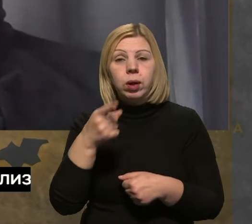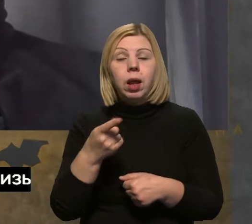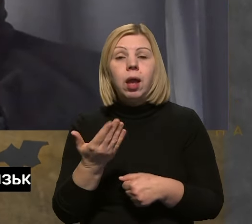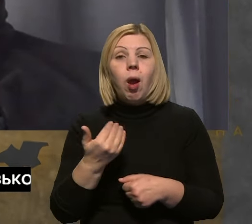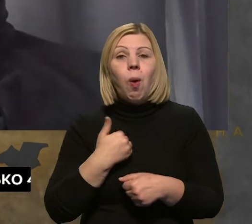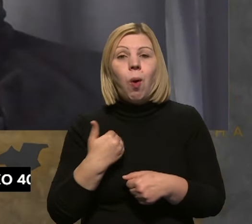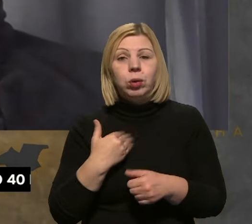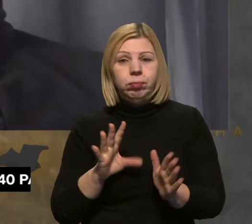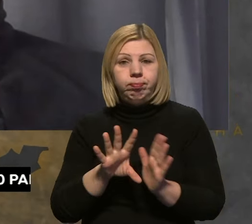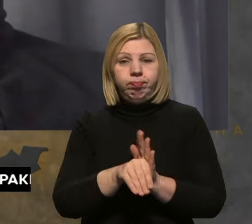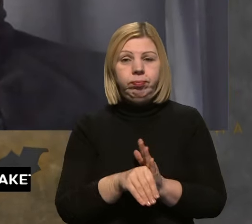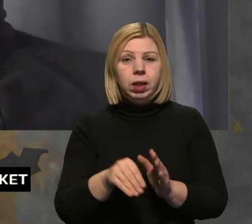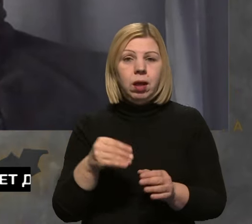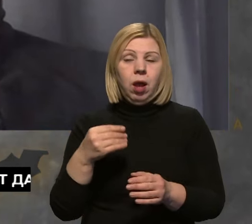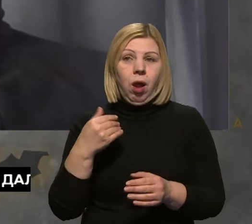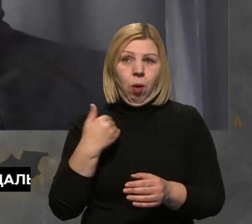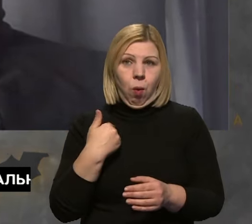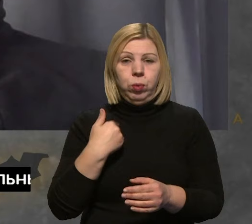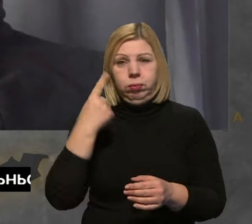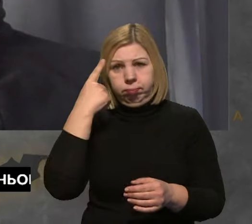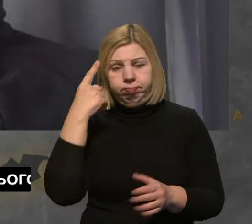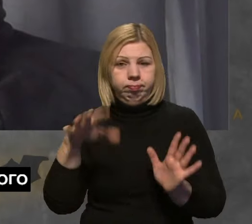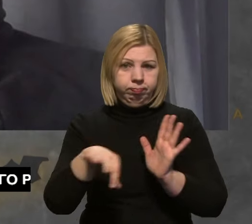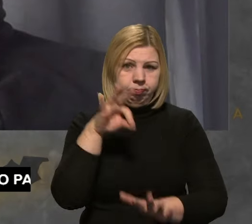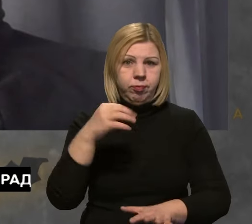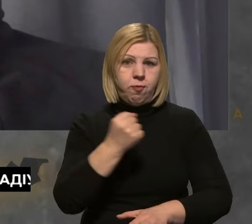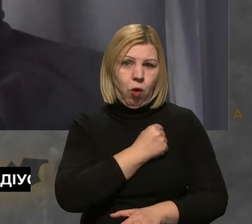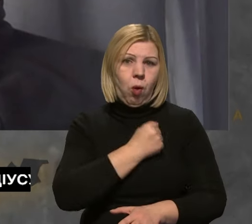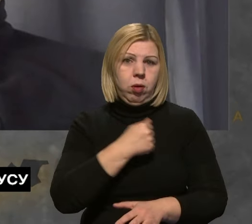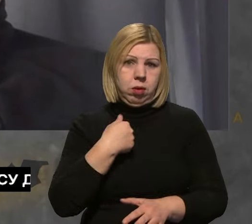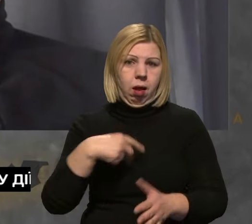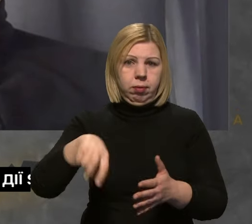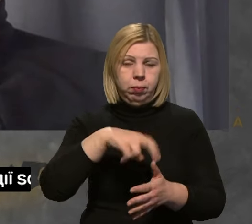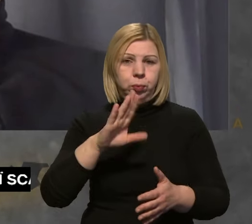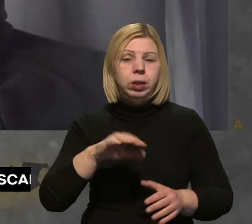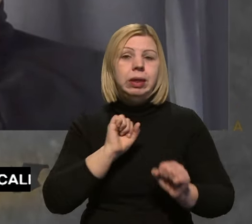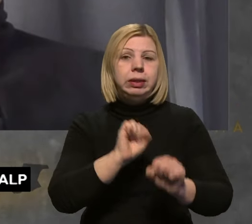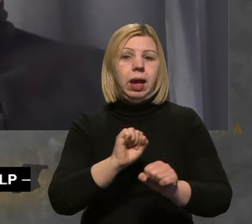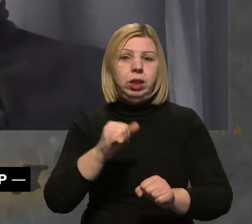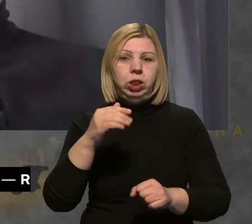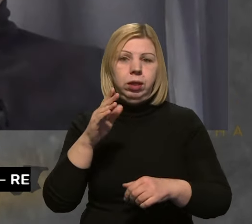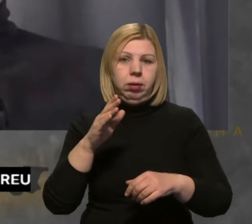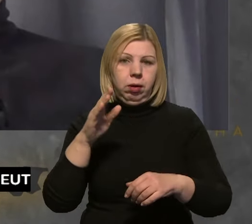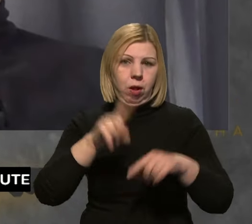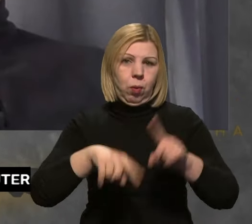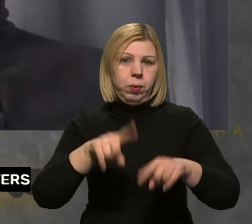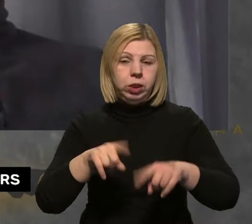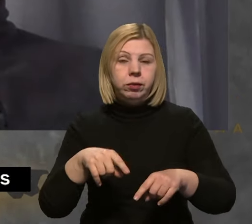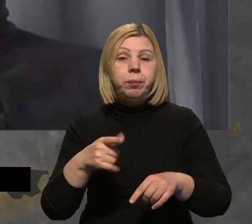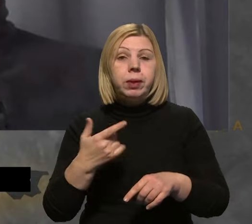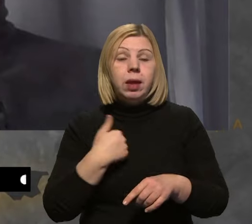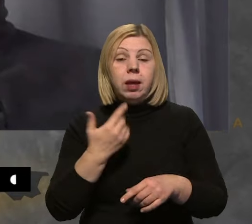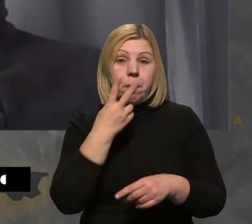бажання свідомо підійти до вибору своєї ролі в захисті батьківщини. І ми бачимо, що ті